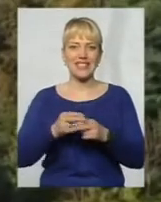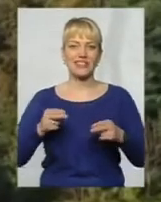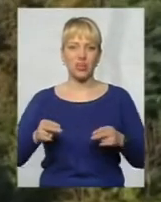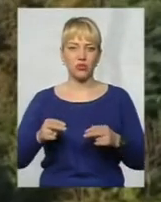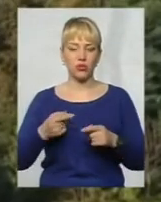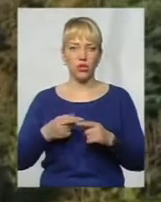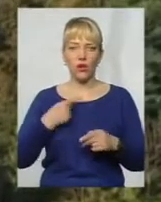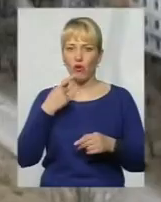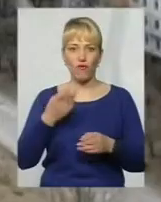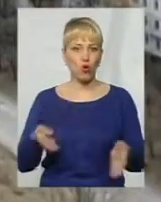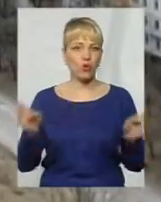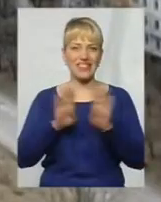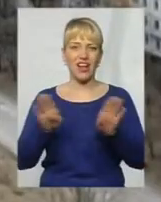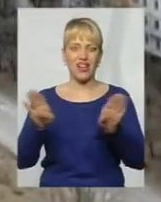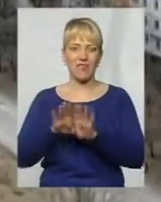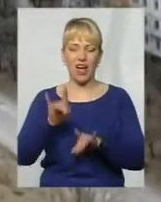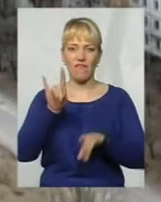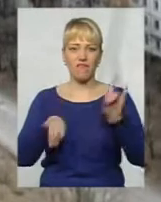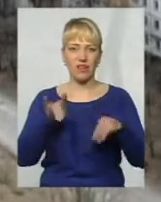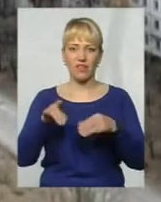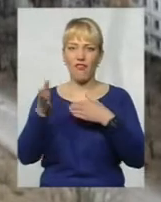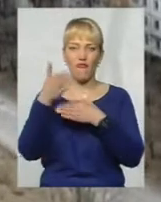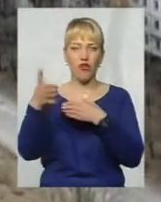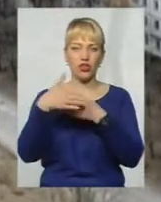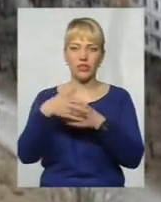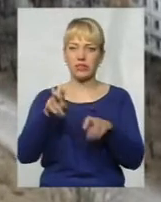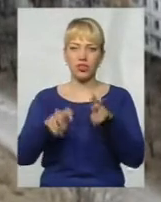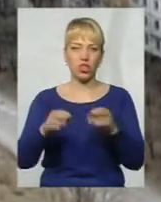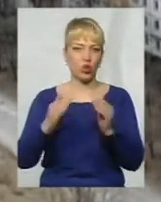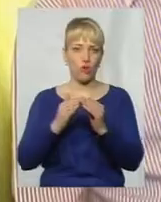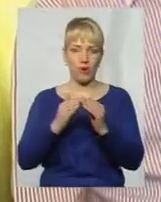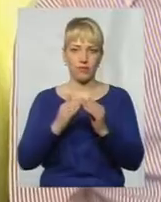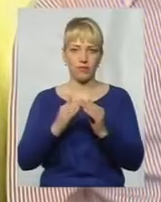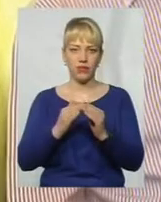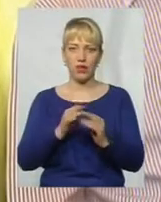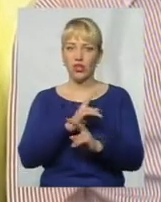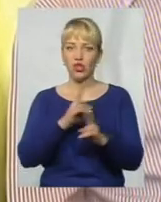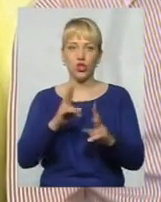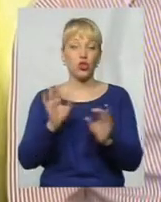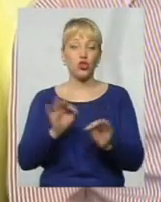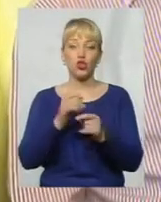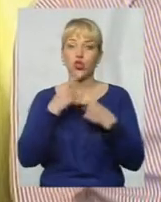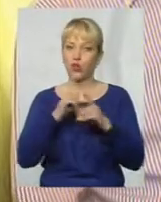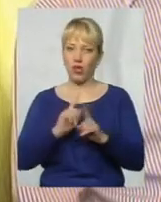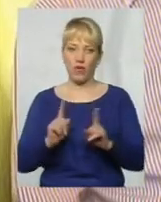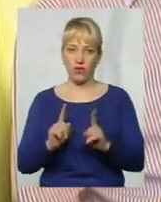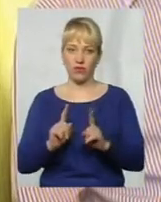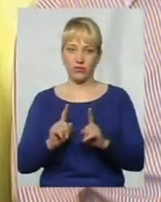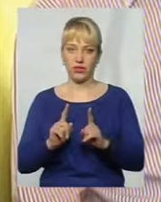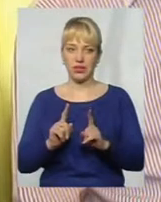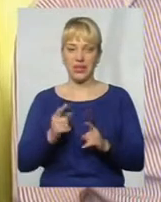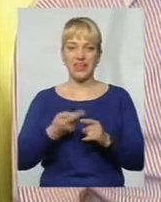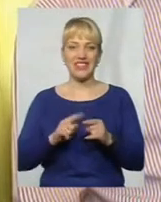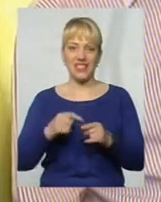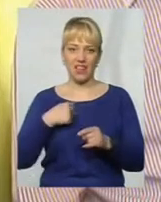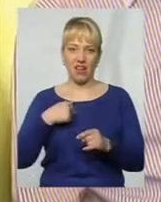Говорю, закриваю вікна, форточки все, і сиди поки вдома. Ніхто нічого не говорить. І це, я